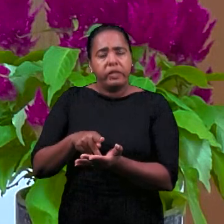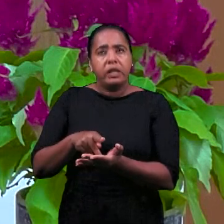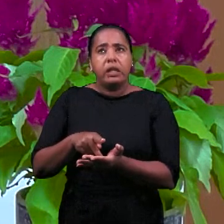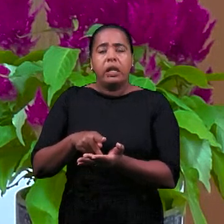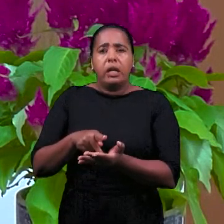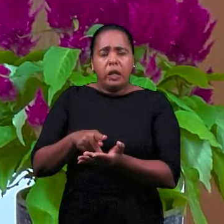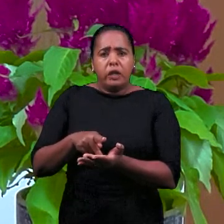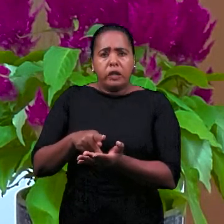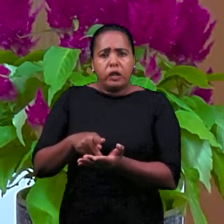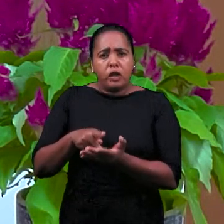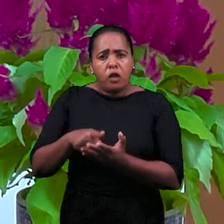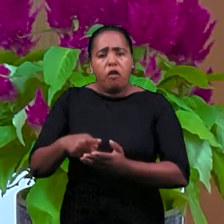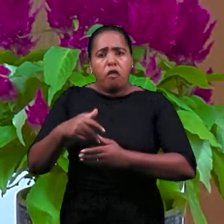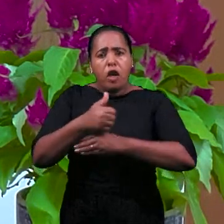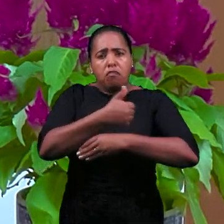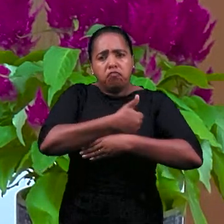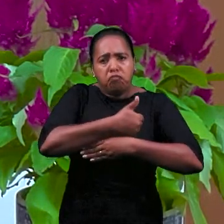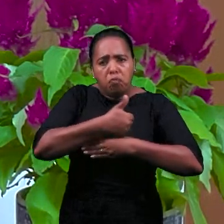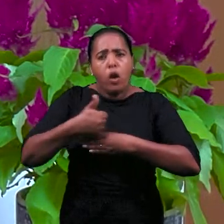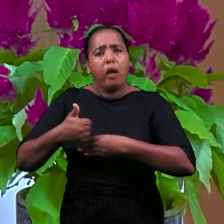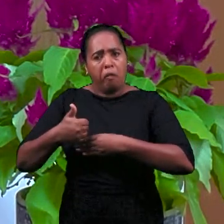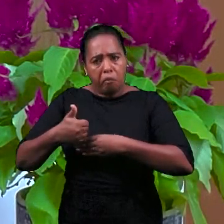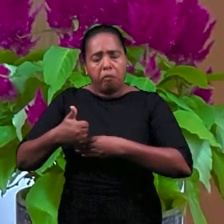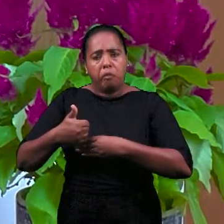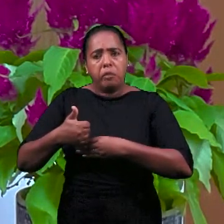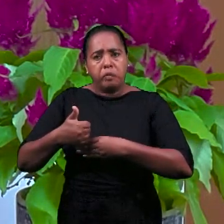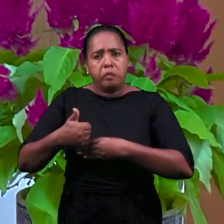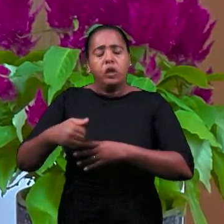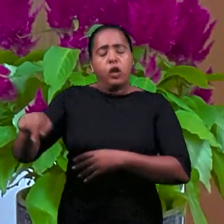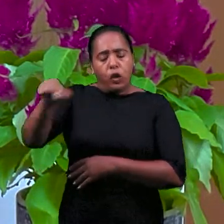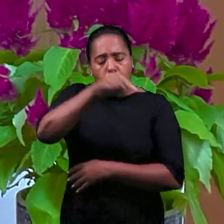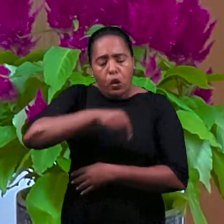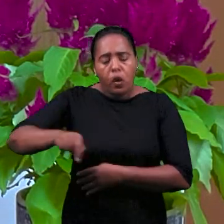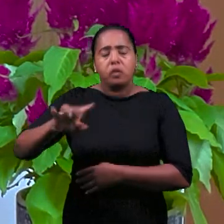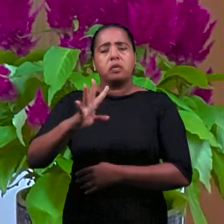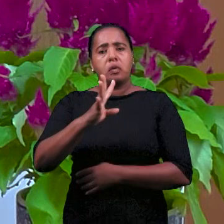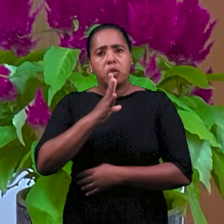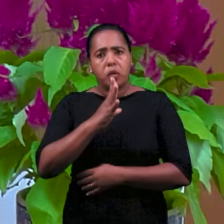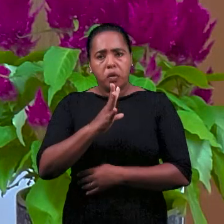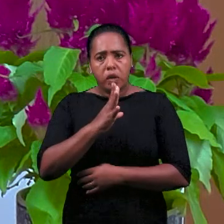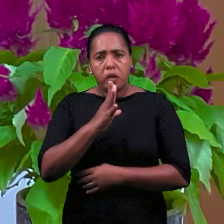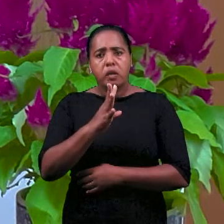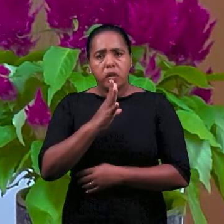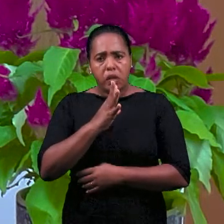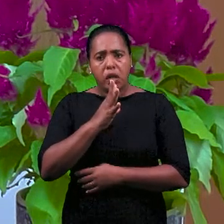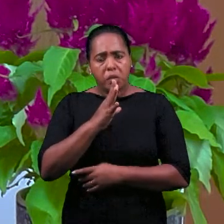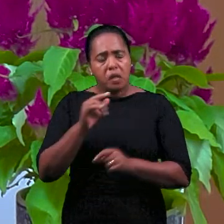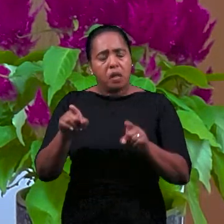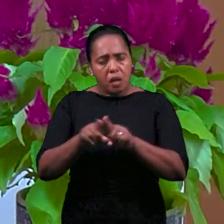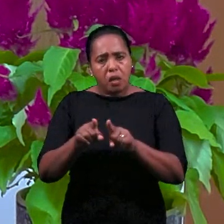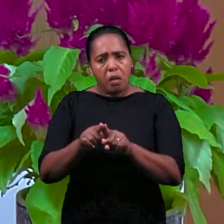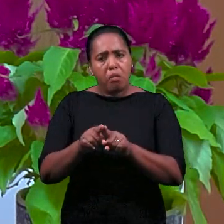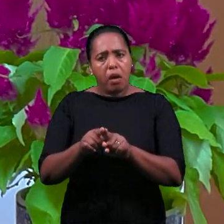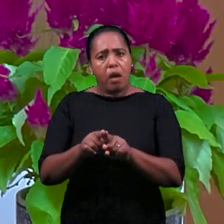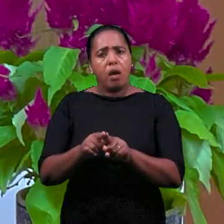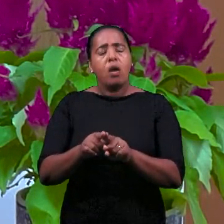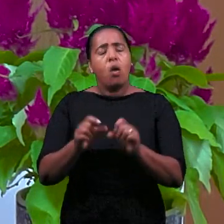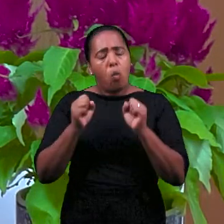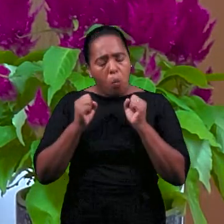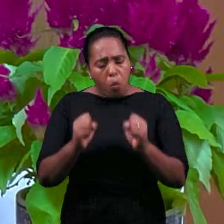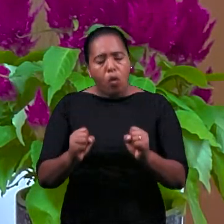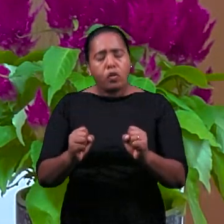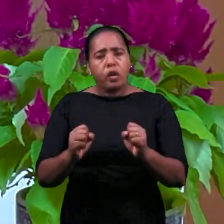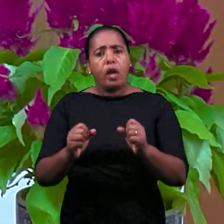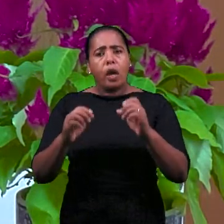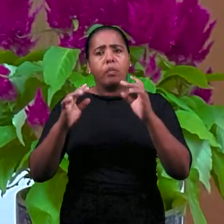можем сказать моральная, которую мы знаем и мы можем свидетельствовать. не